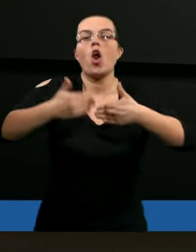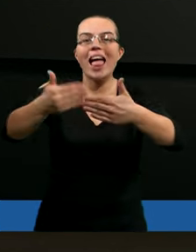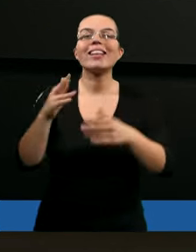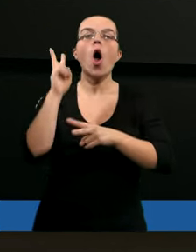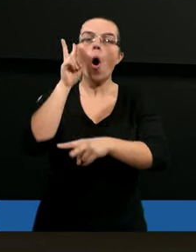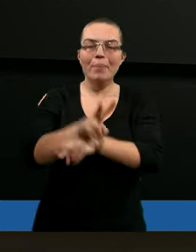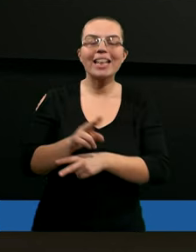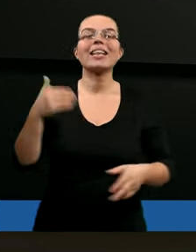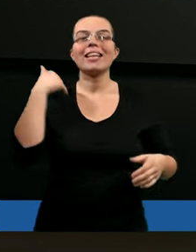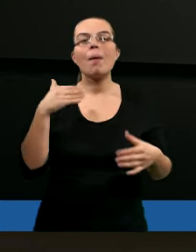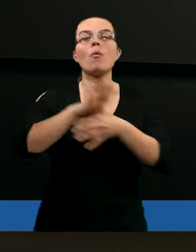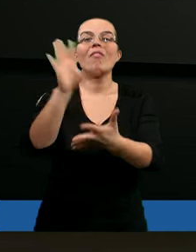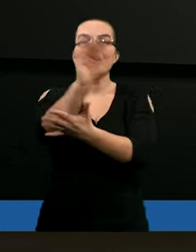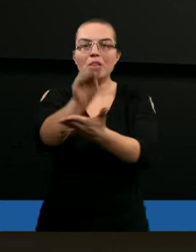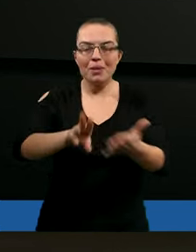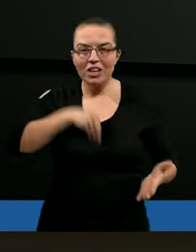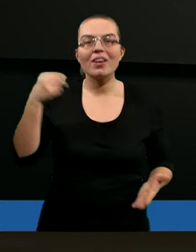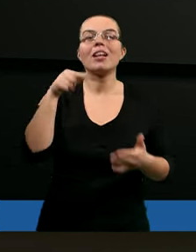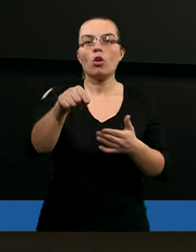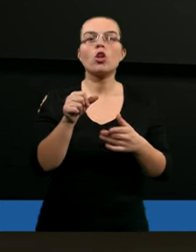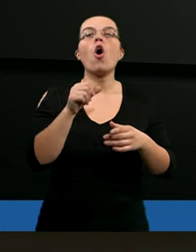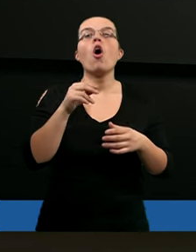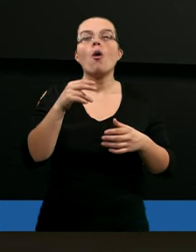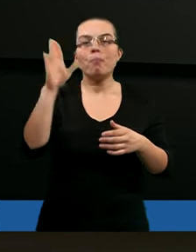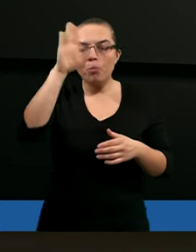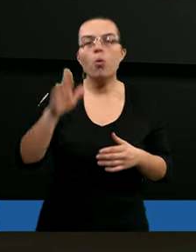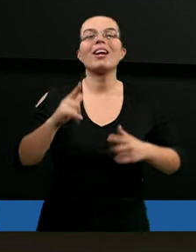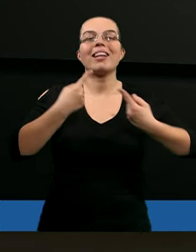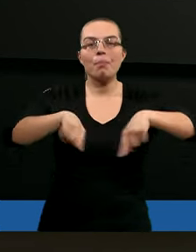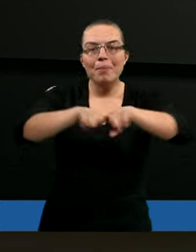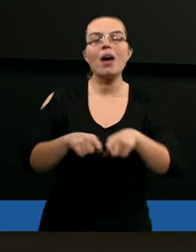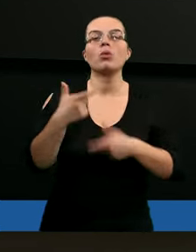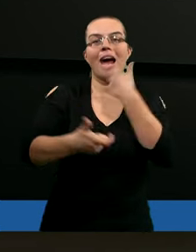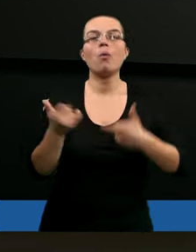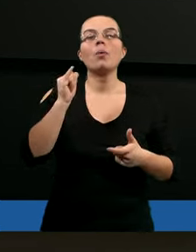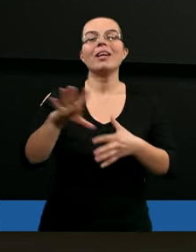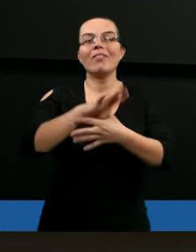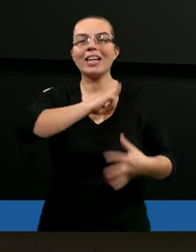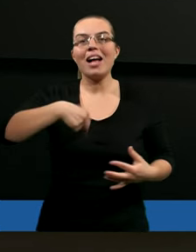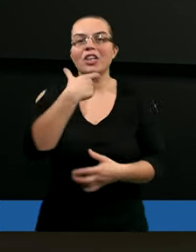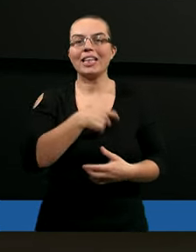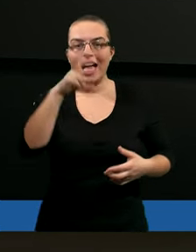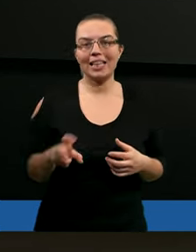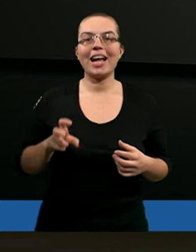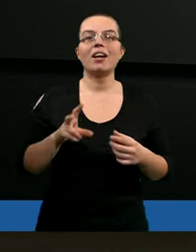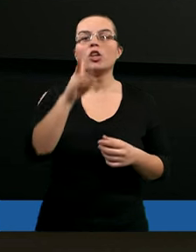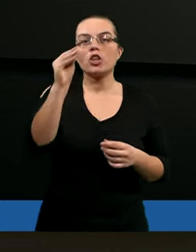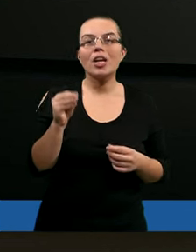o których możemy czytać w Piśmie Świętym. I Tobie, drogi widzu, Bóg chce dać nadzieję do serca, że